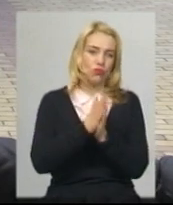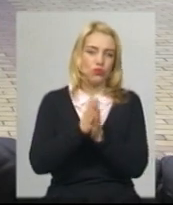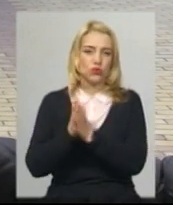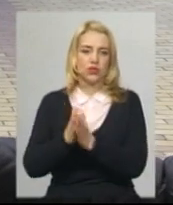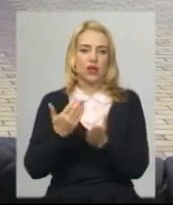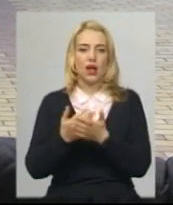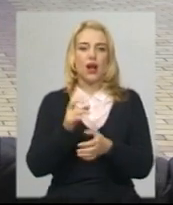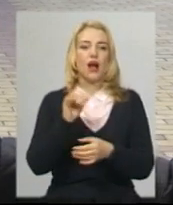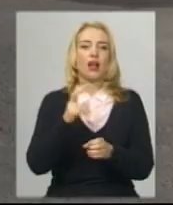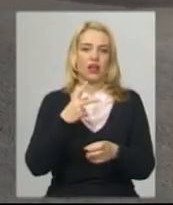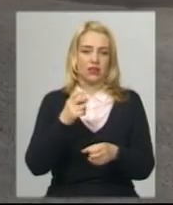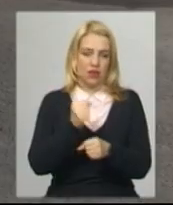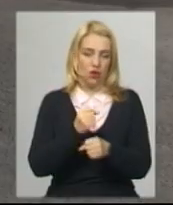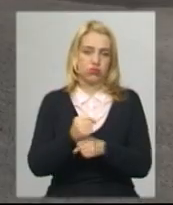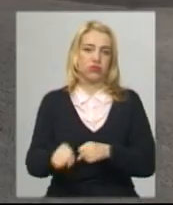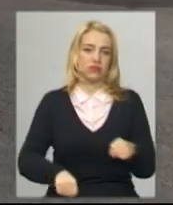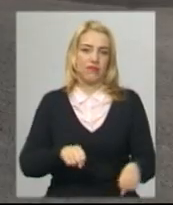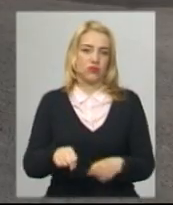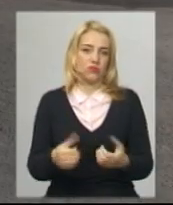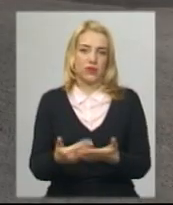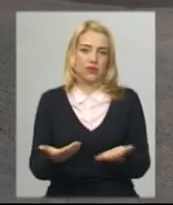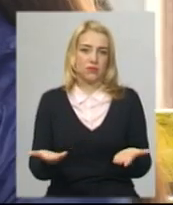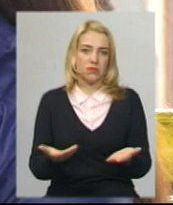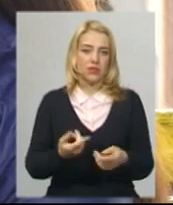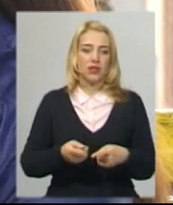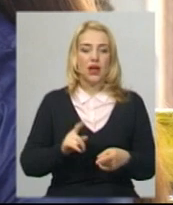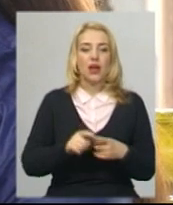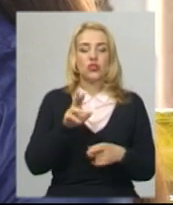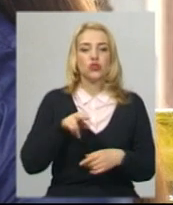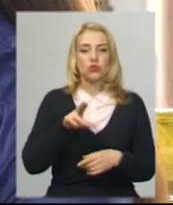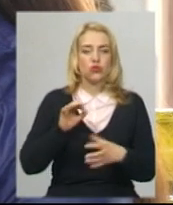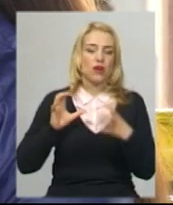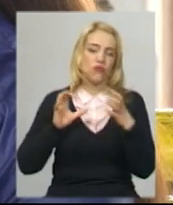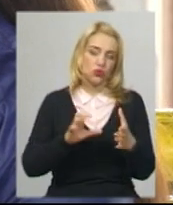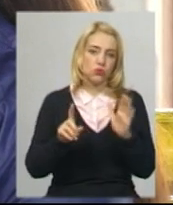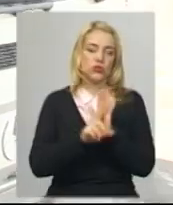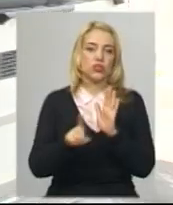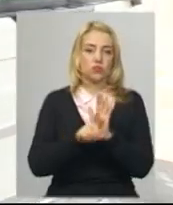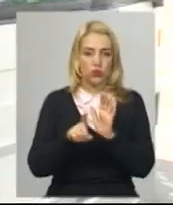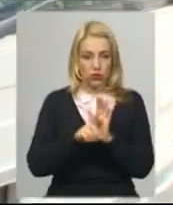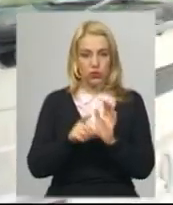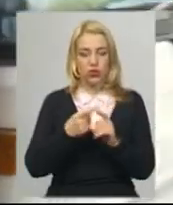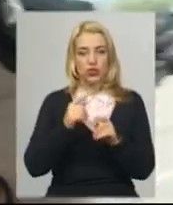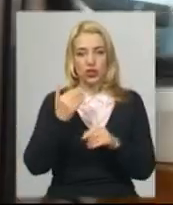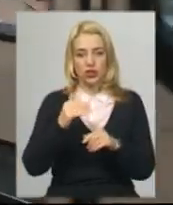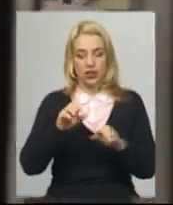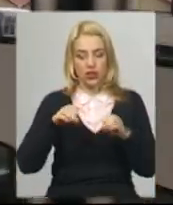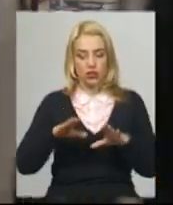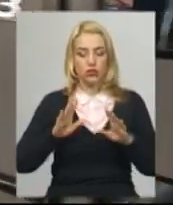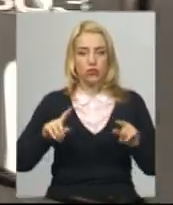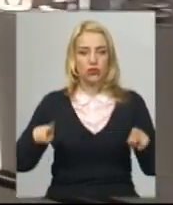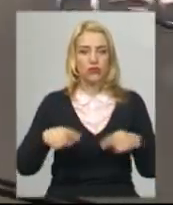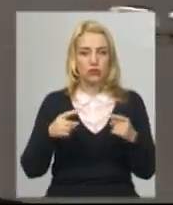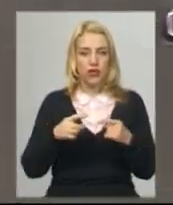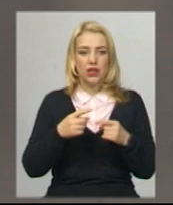самокаті, чи на велосипеді. Стосовно міжобласних автобусних сполучень, то рішення про їх відновлення, каже Василь Остапчук, комісія розглядатиме в п'ятницю